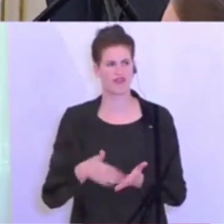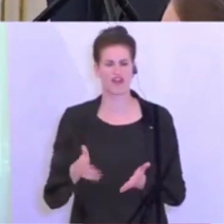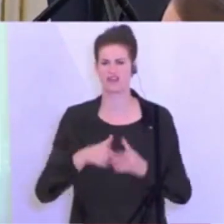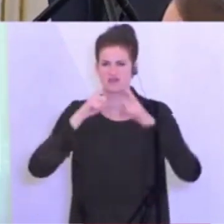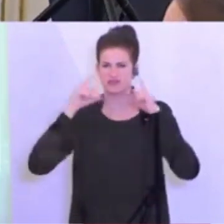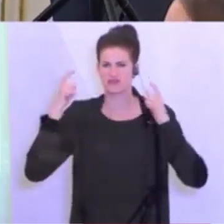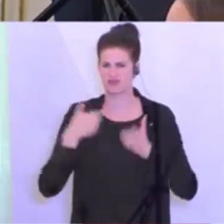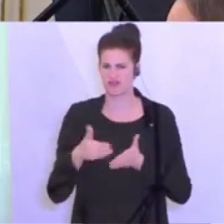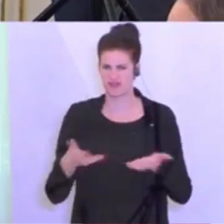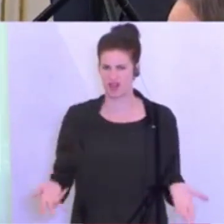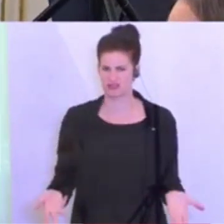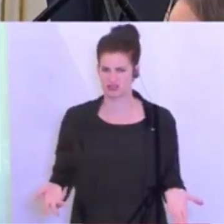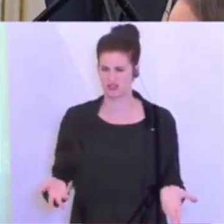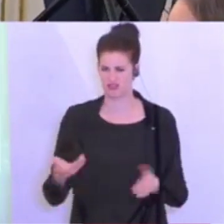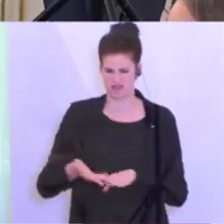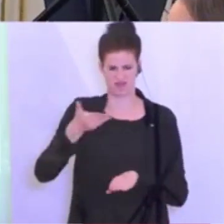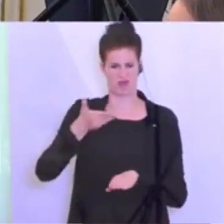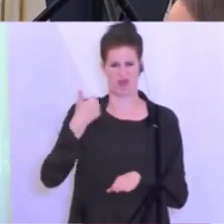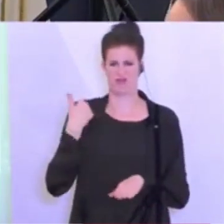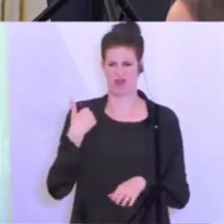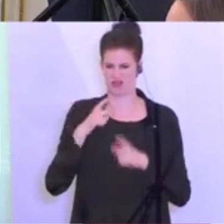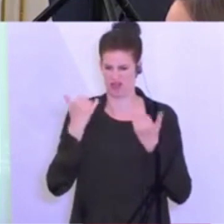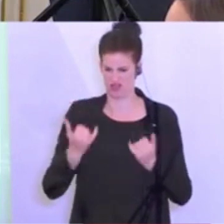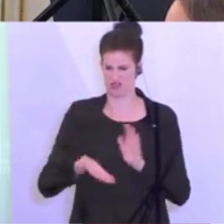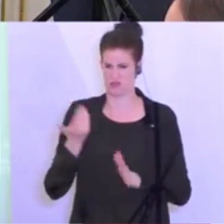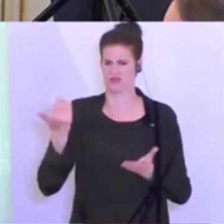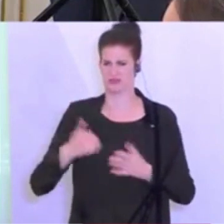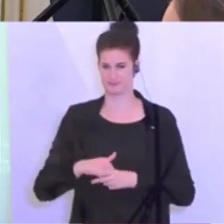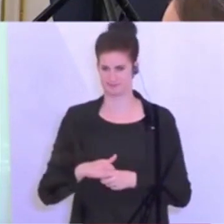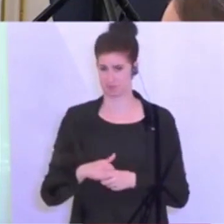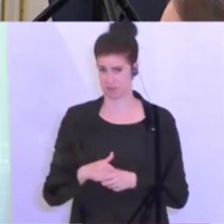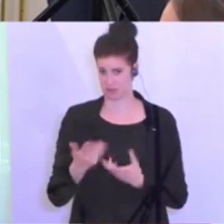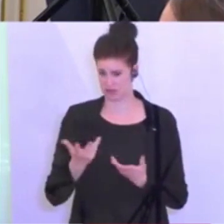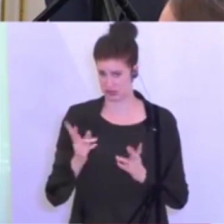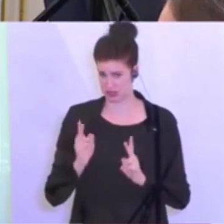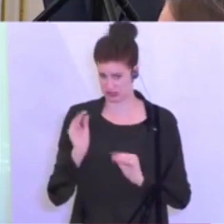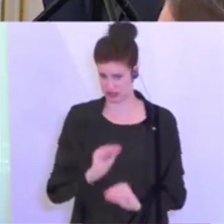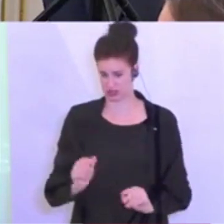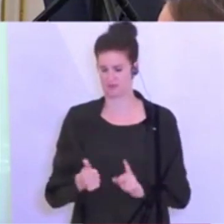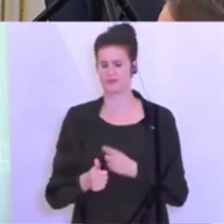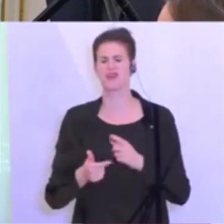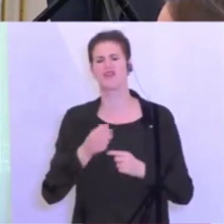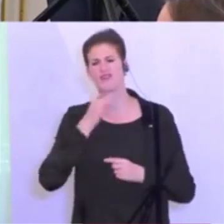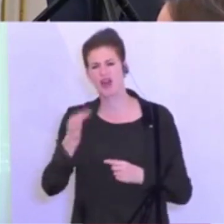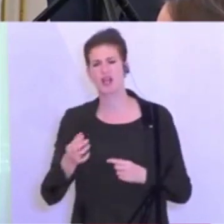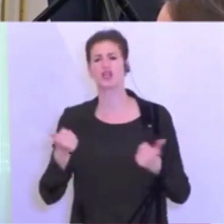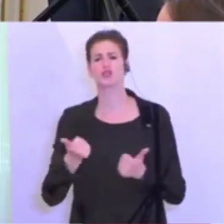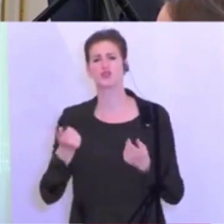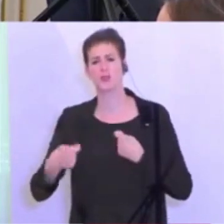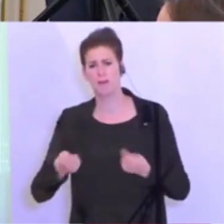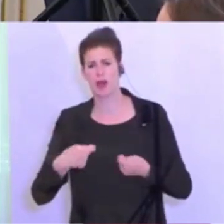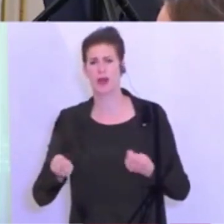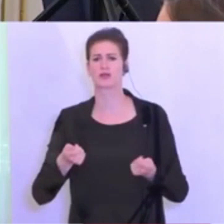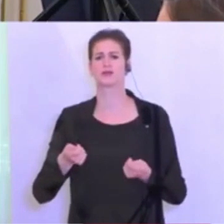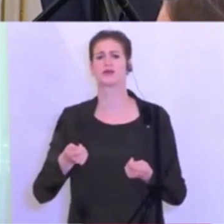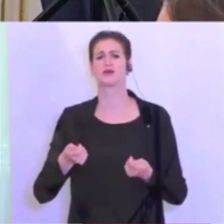Frage. Nur zum Verständnis. Also, Supermärkte, Shoppingcenter und Baumärkte ab